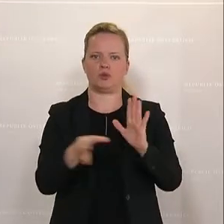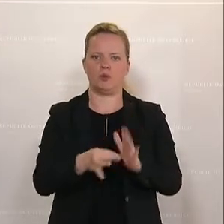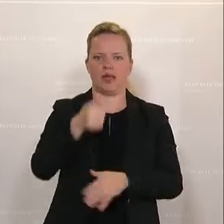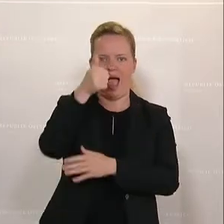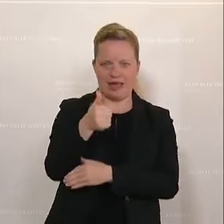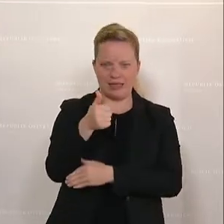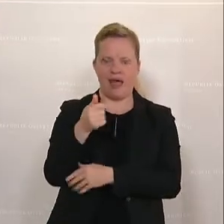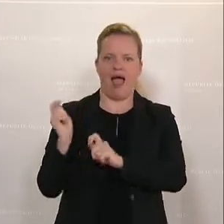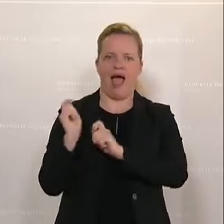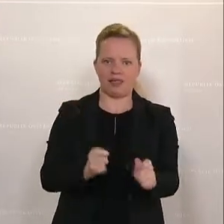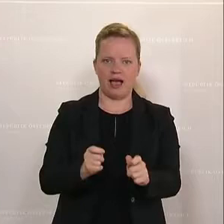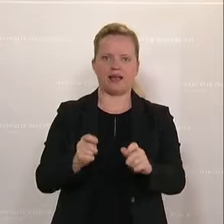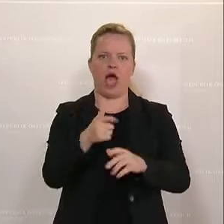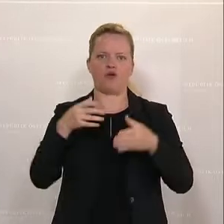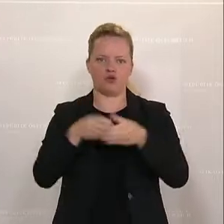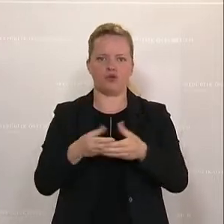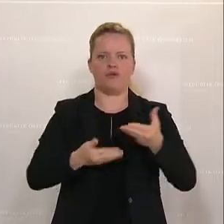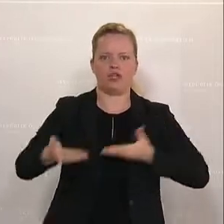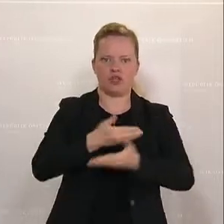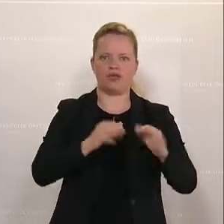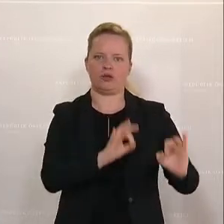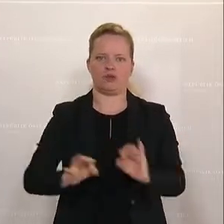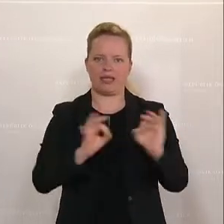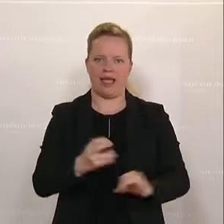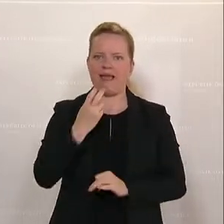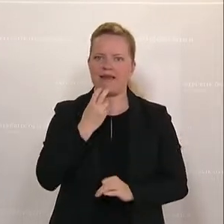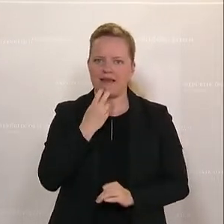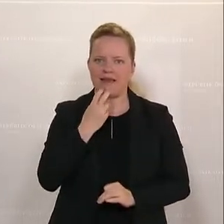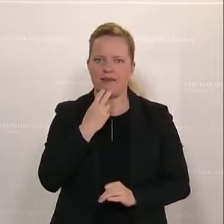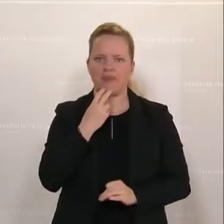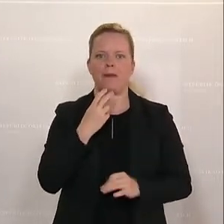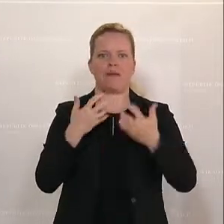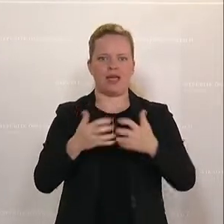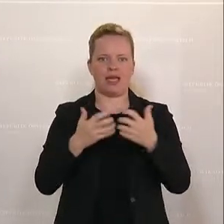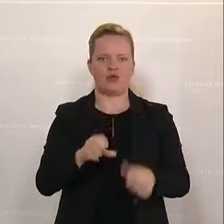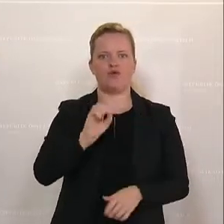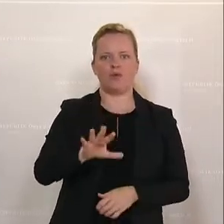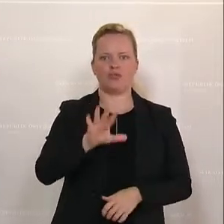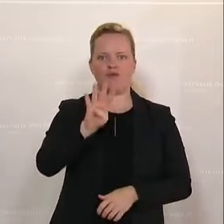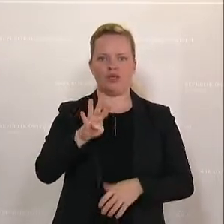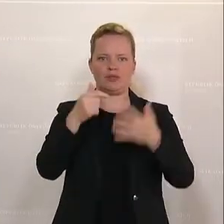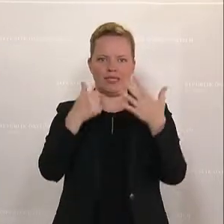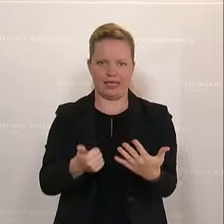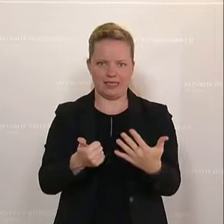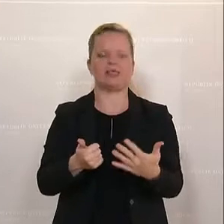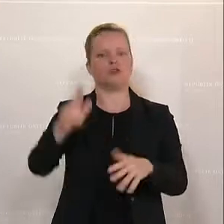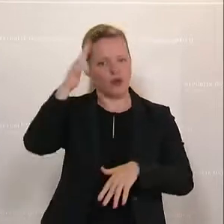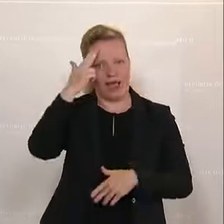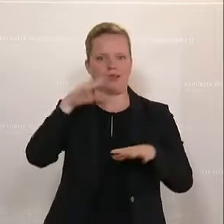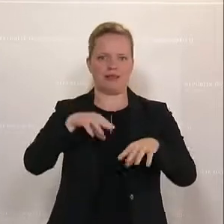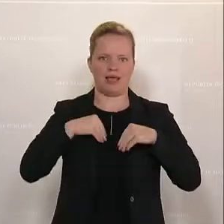EU-Gesetz und deshalb wird jetzt ein Investitionsschutzgesetz, das zwischen Österreich und Ungarn